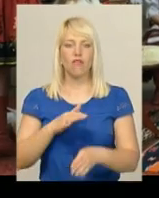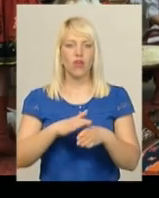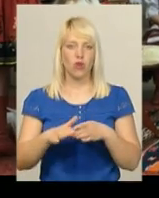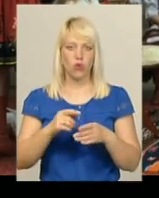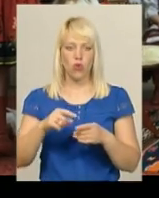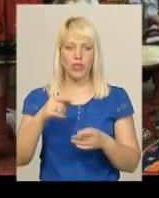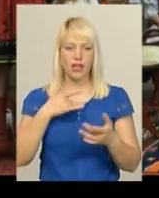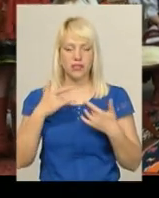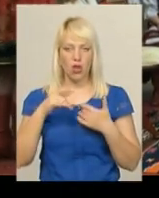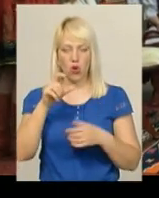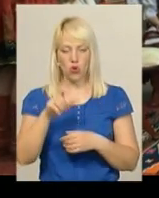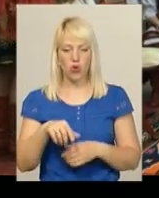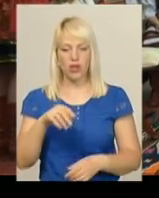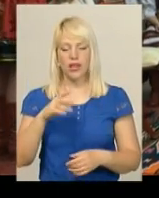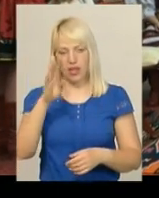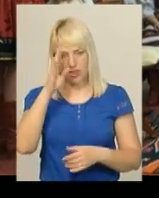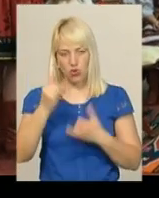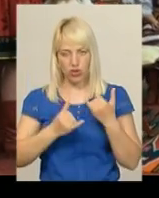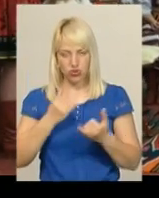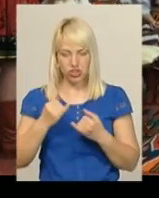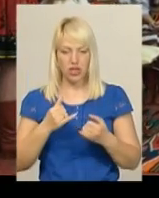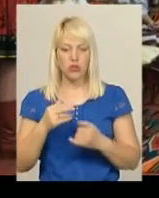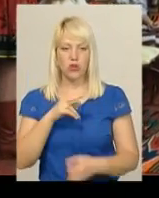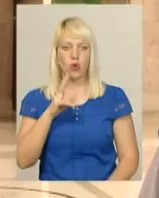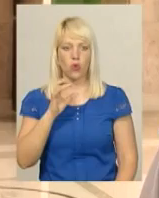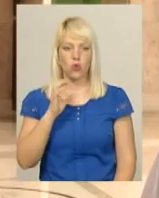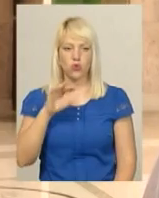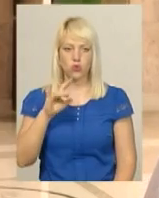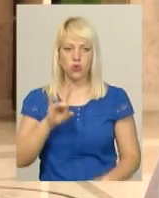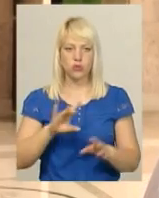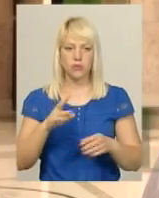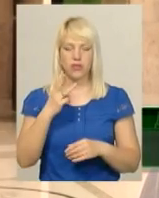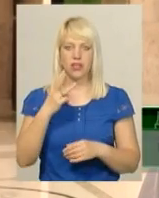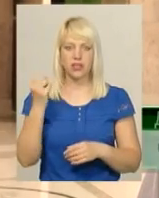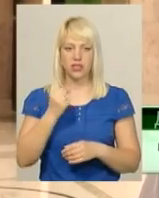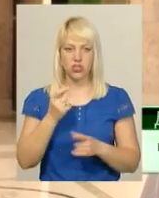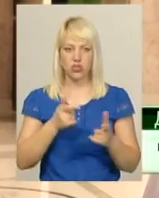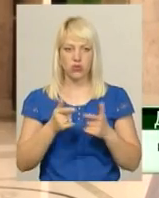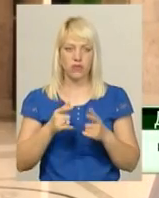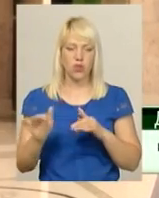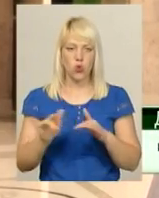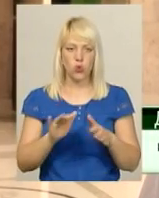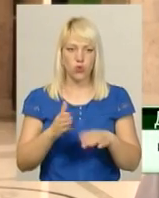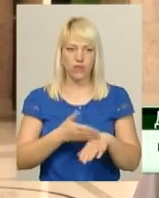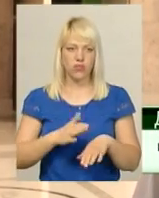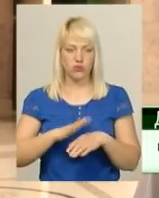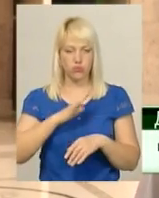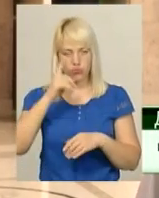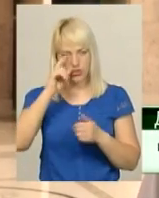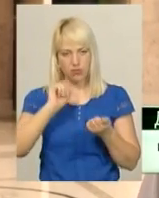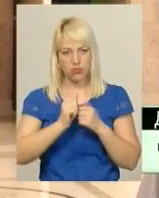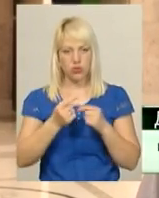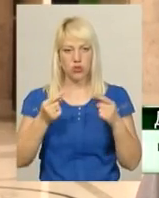«Нареченого» Денис Костюк розповідає, до ролі готувався три тижні. «Найважні були рухи, запам'ятати всі точно,